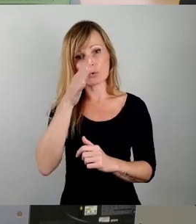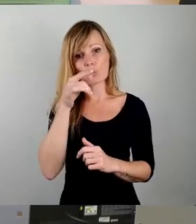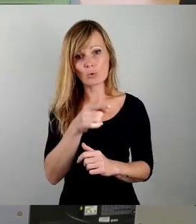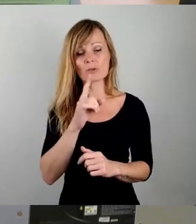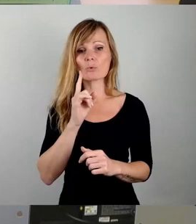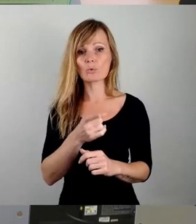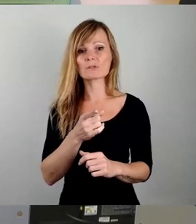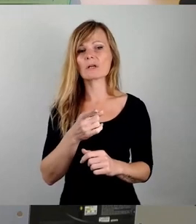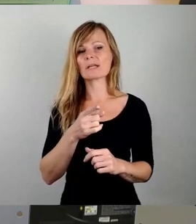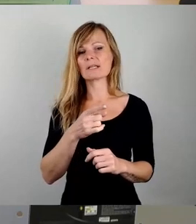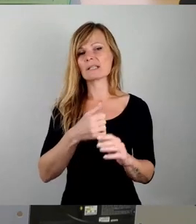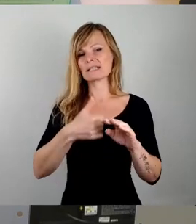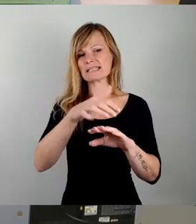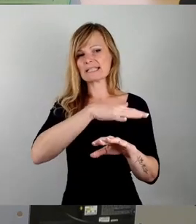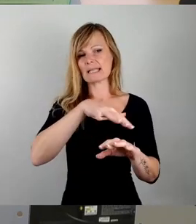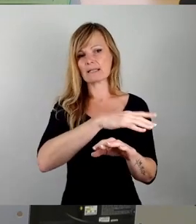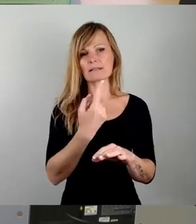den Dissidenten nicht zustimmen.